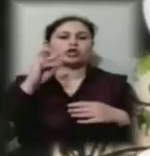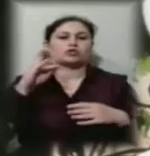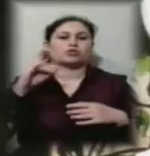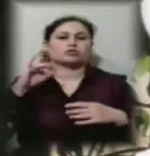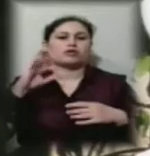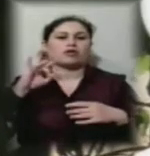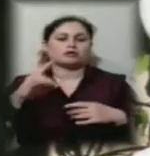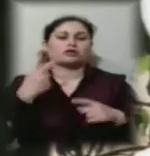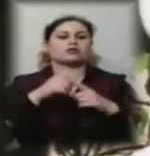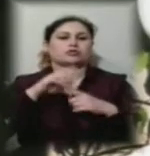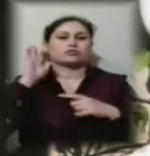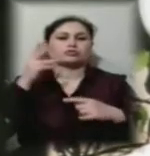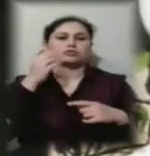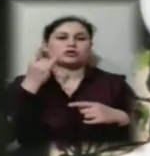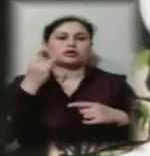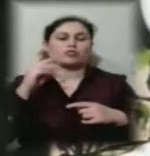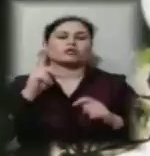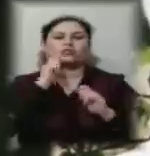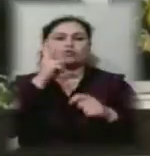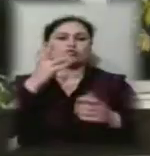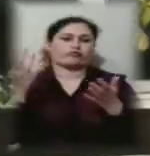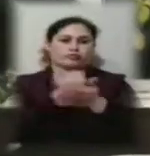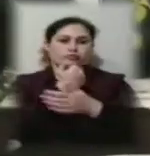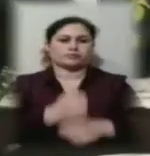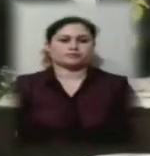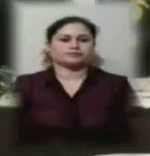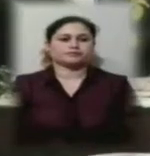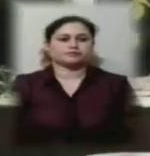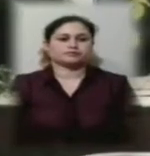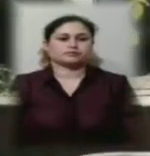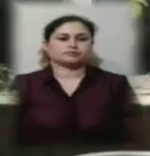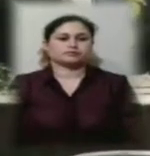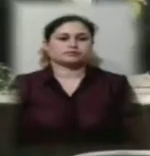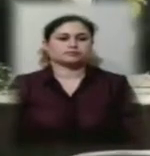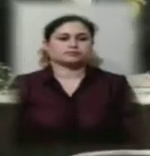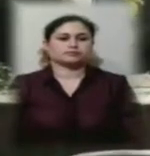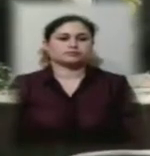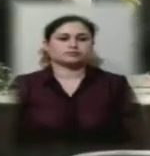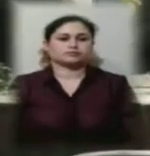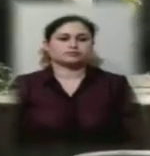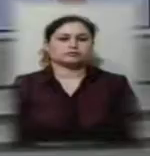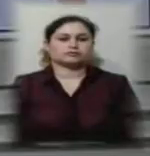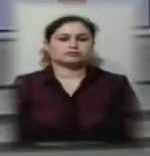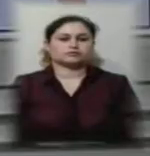церемонія нагородження переможців. Олена Протопопова, Ігор Печенко. Новини на Суспільному. Херсон.